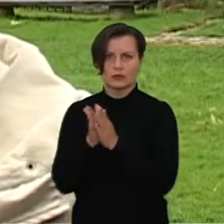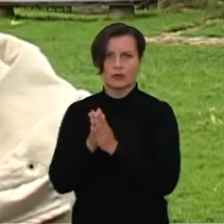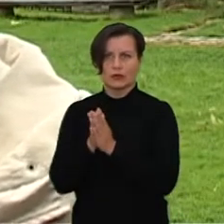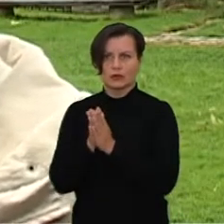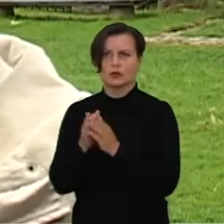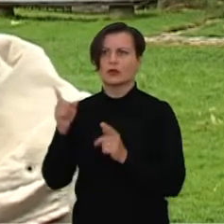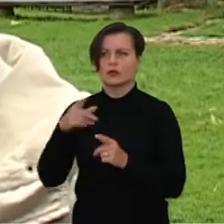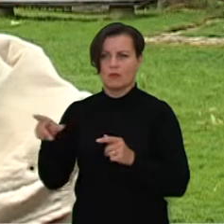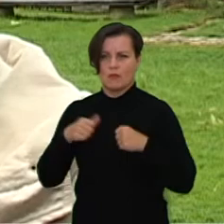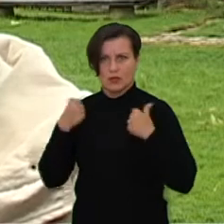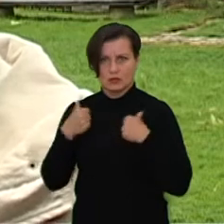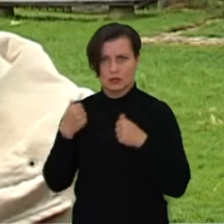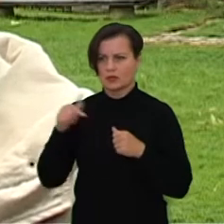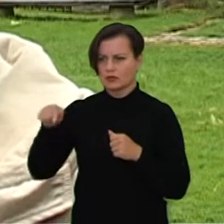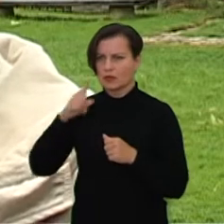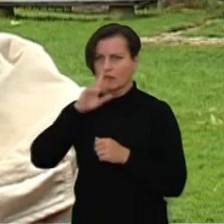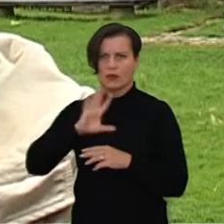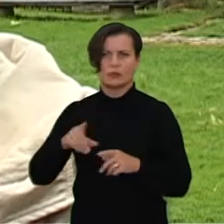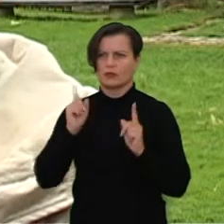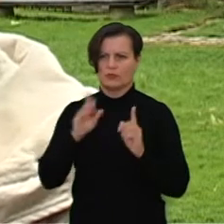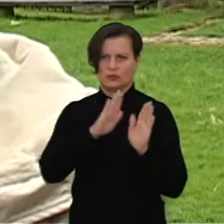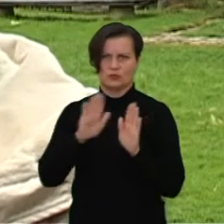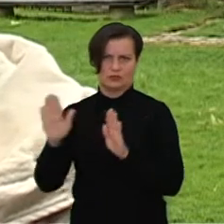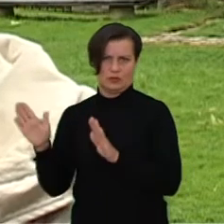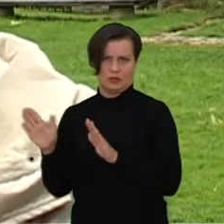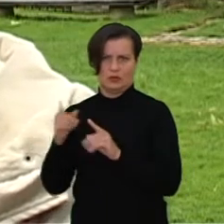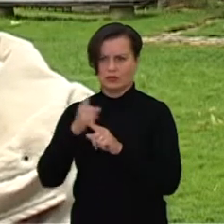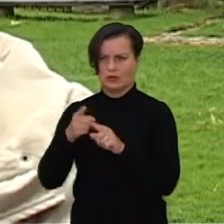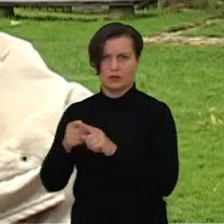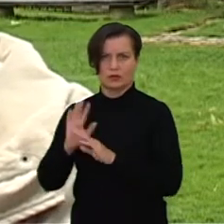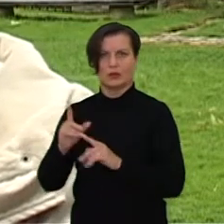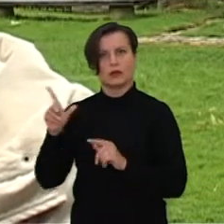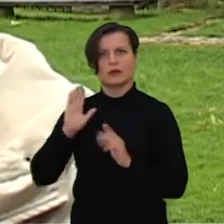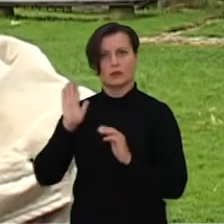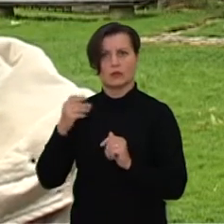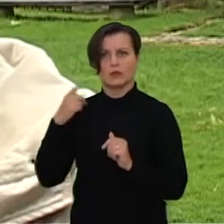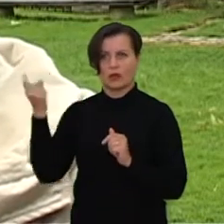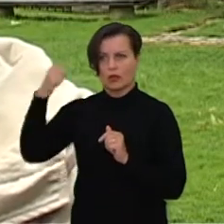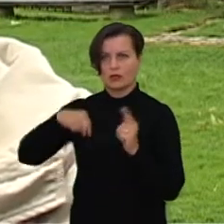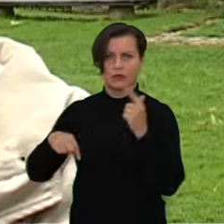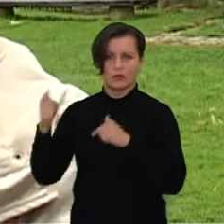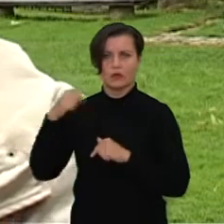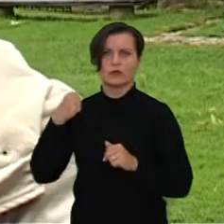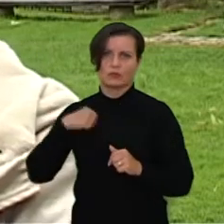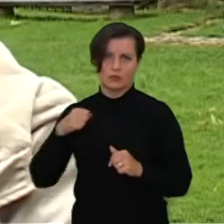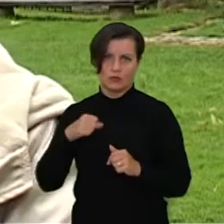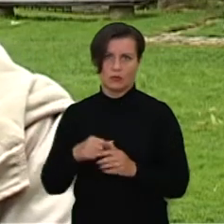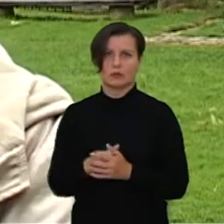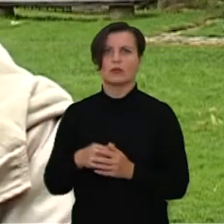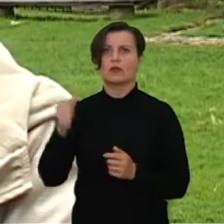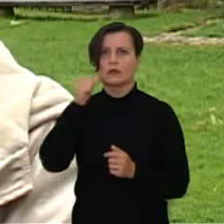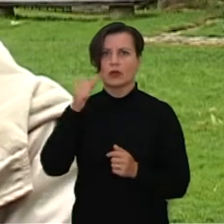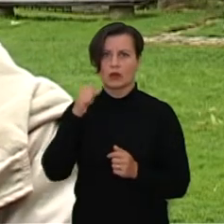prašymas buvo pasistengti, kad čia nebūtų tik sausas muziejų su daiktais, kad būtų žmonių traukos centras.